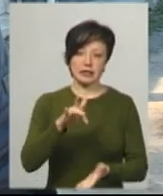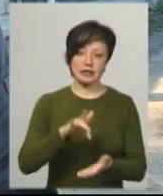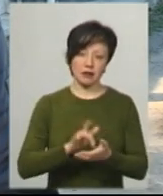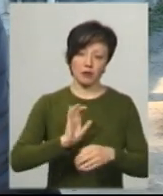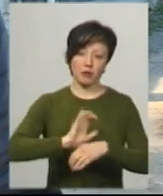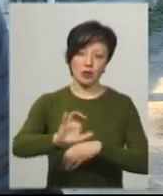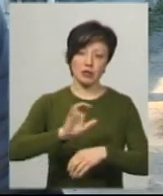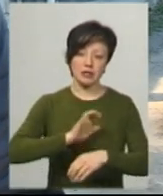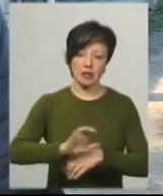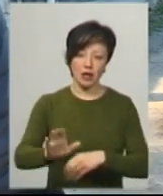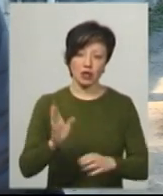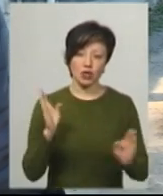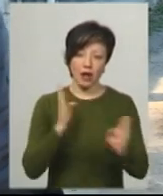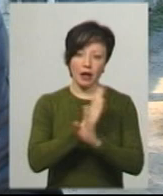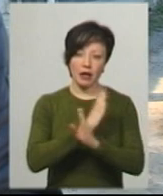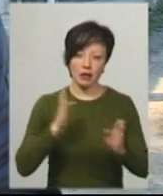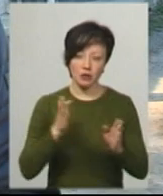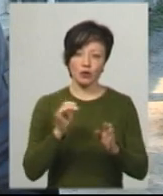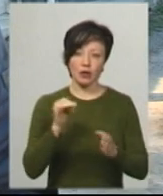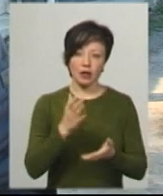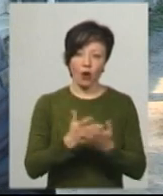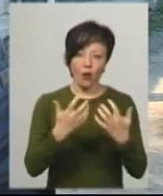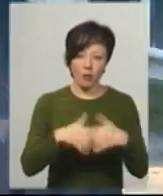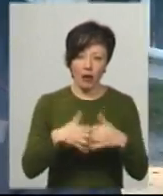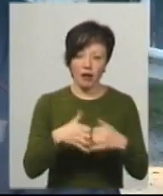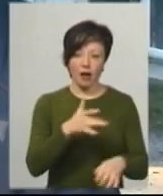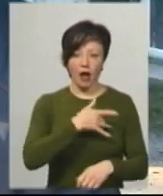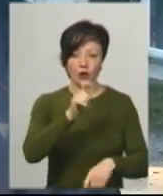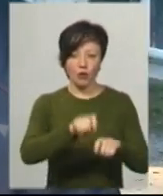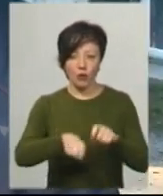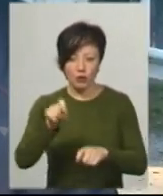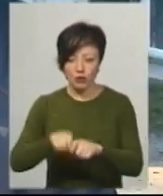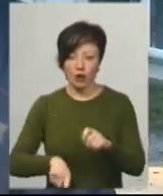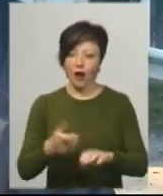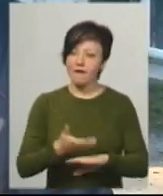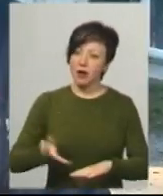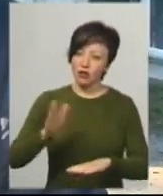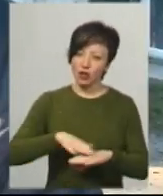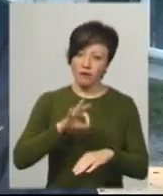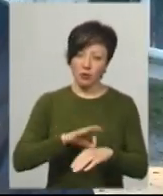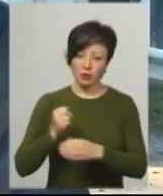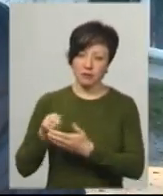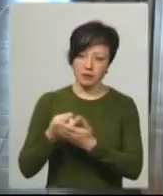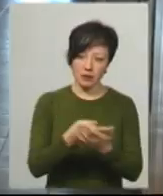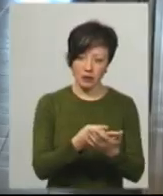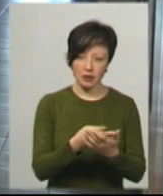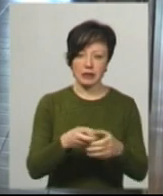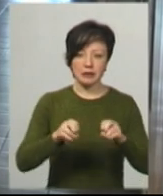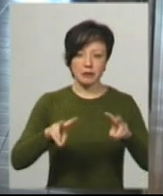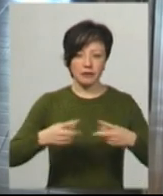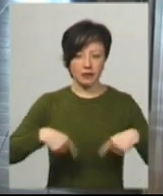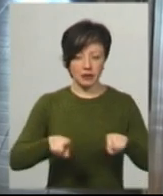постача кисню, де є обладнання, де є отсоси, де є кардіомонітори. У самих важких хворих ми будемо класти в реанімаційний відділенник.